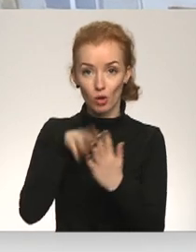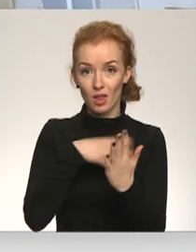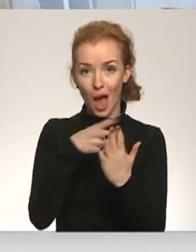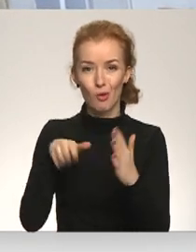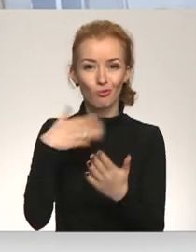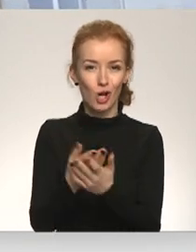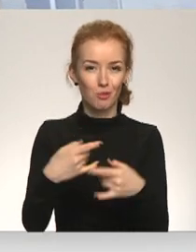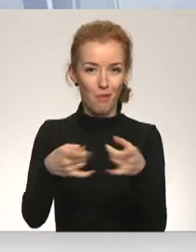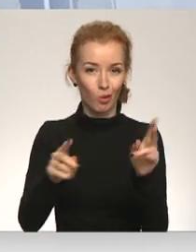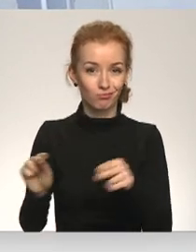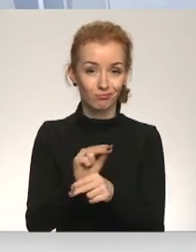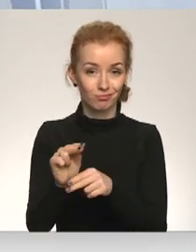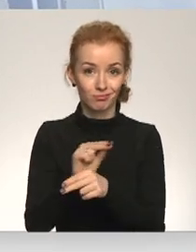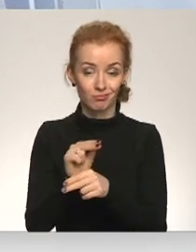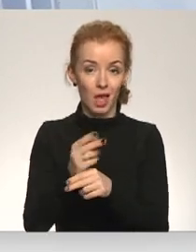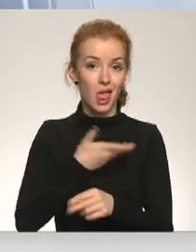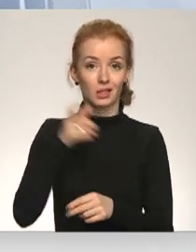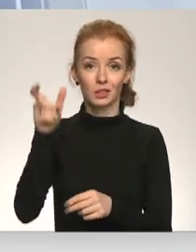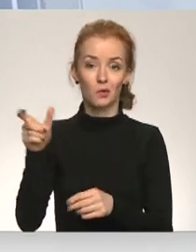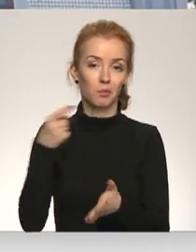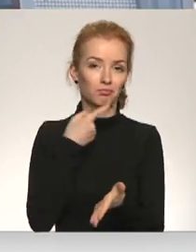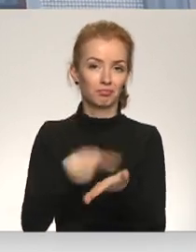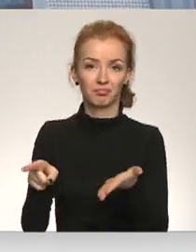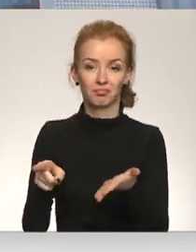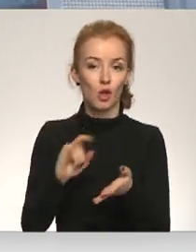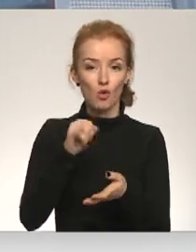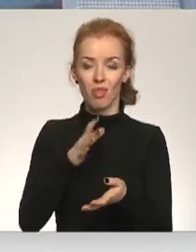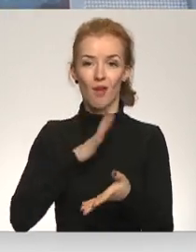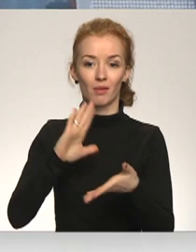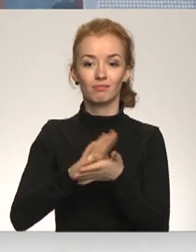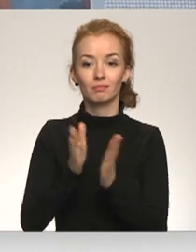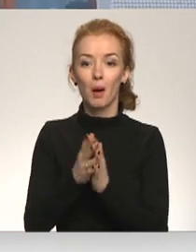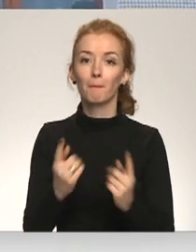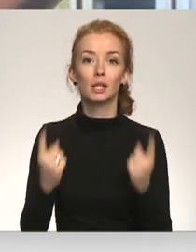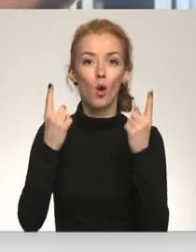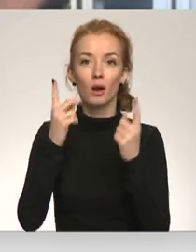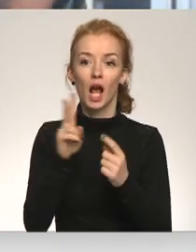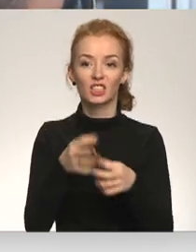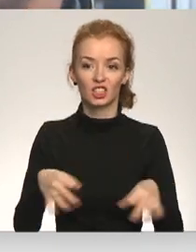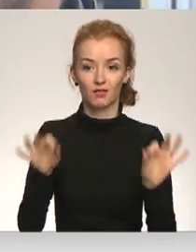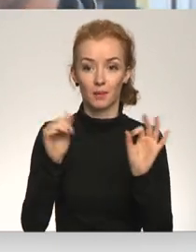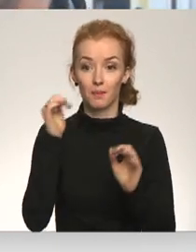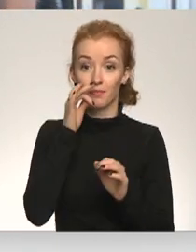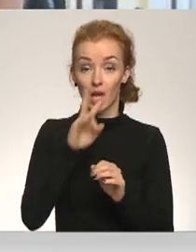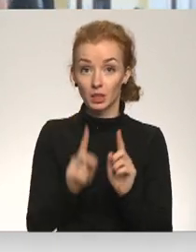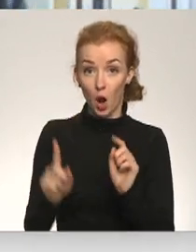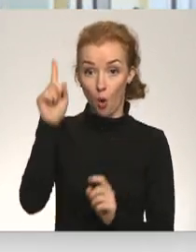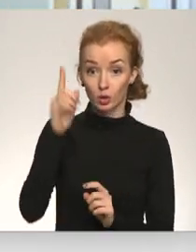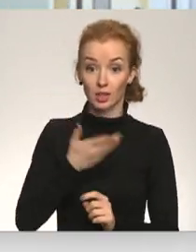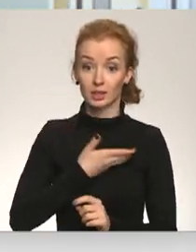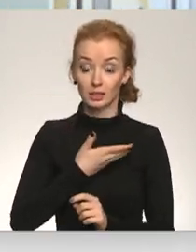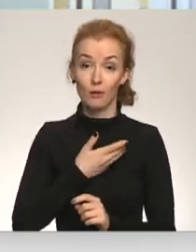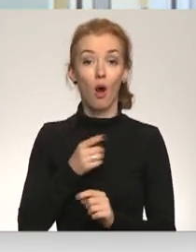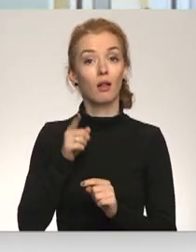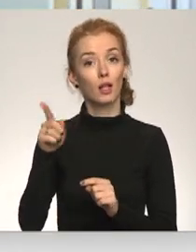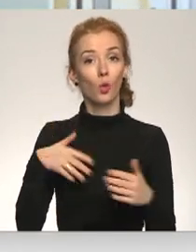balkonu remontam iedzīvotājs vītrojuši, jo nevar panākt vienošanos par prioritārijiem darbiem. Tie, kas dzīvo augšajā stāvā, tiem aktuāli ir